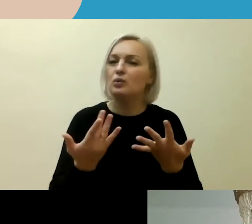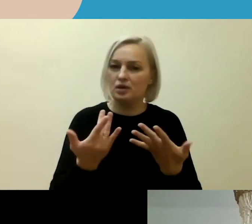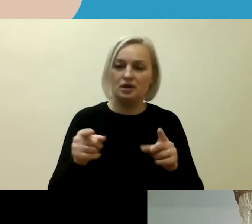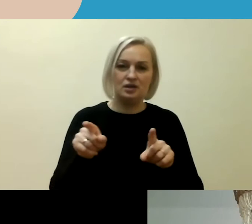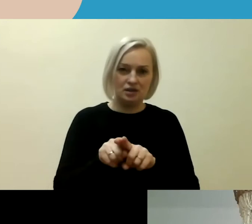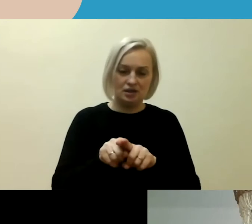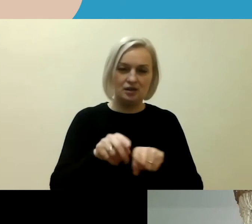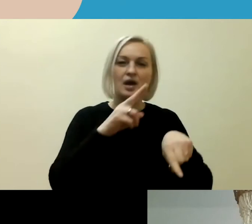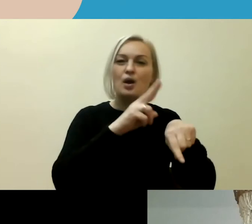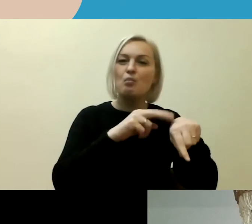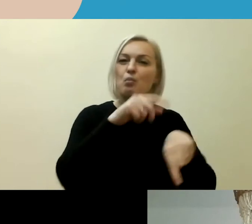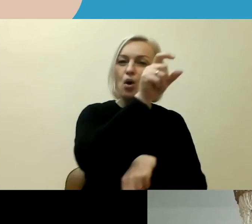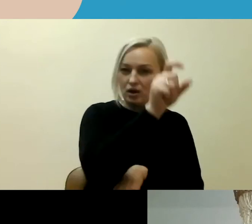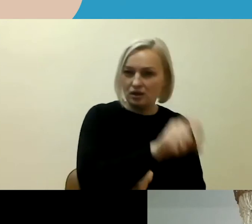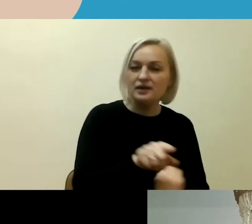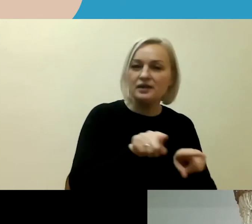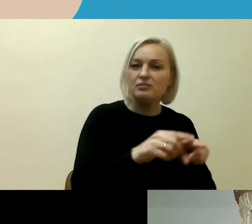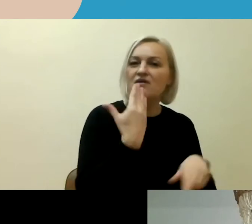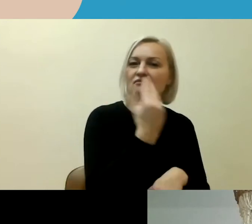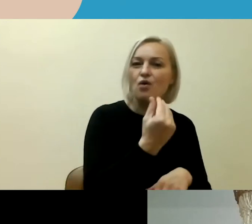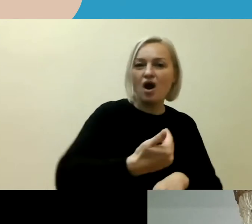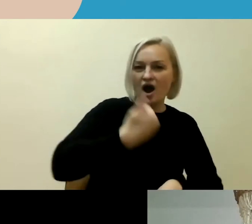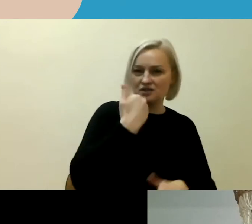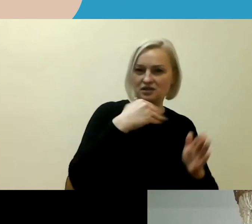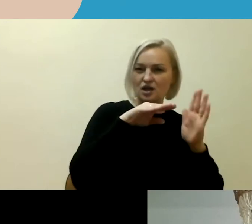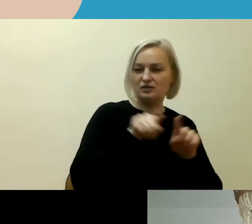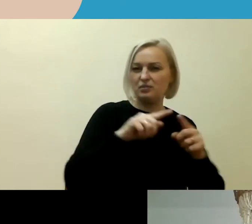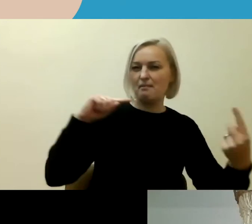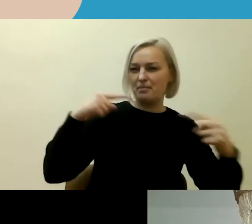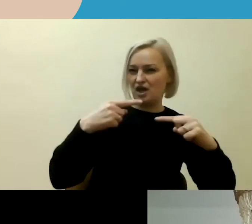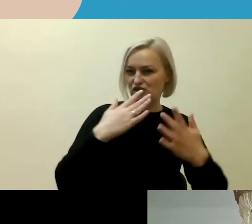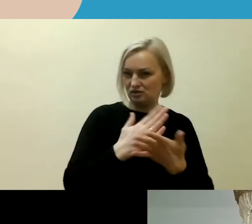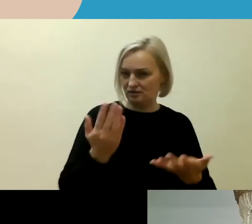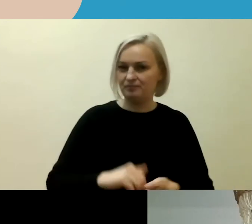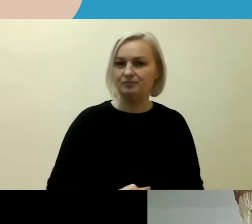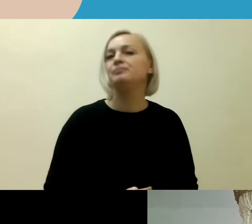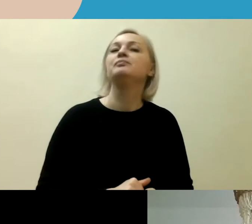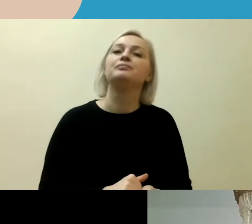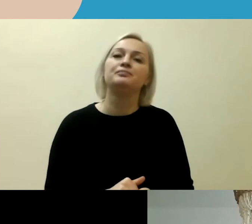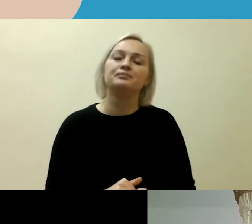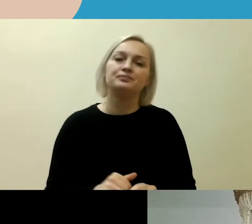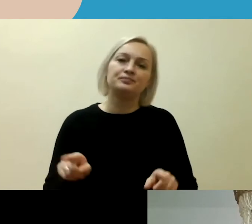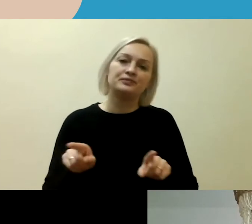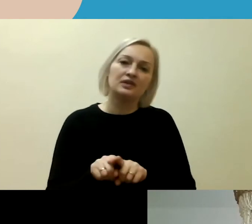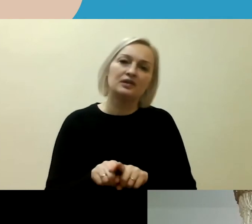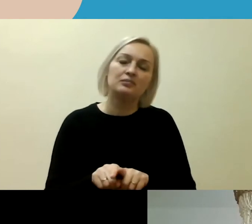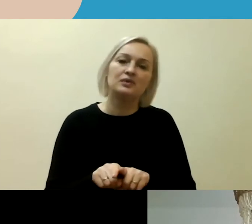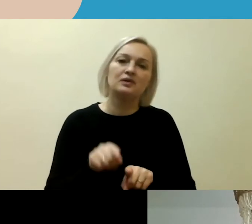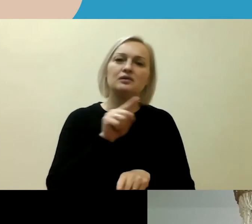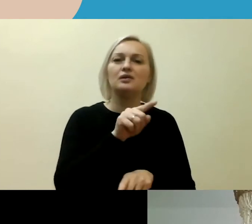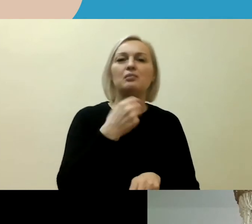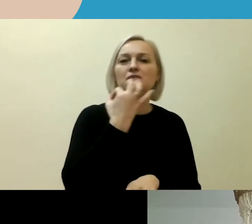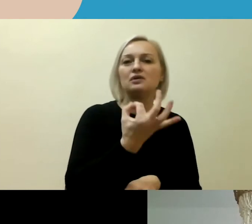išrankstinėmis nuostatomis. Patys pareigūnai pažadėjo, visą laik sakydavo, kad tai nedaro jokios